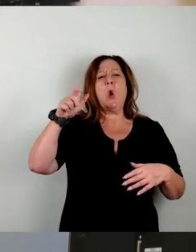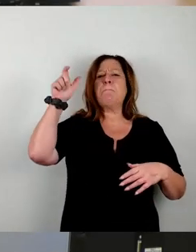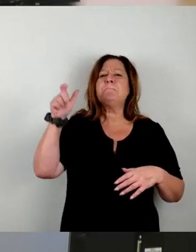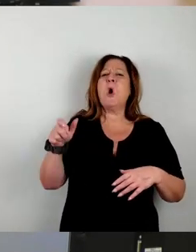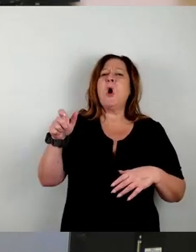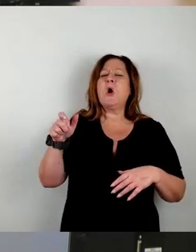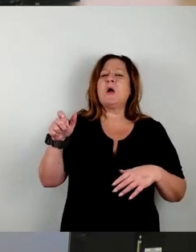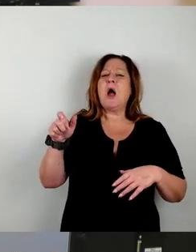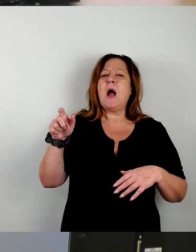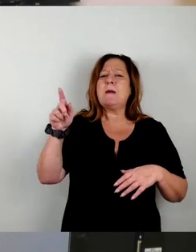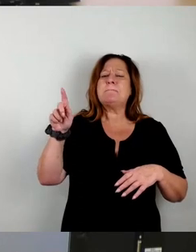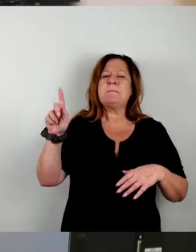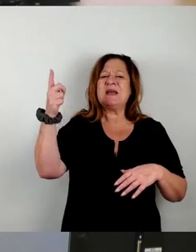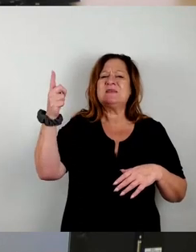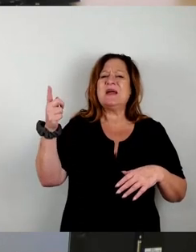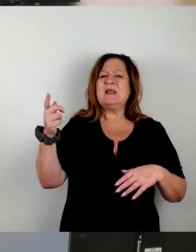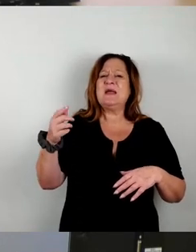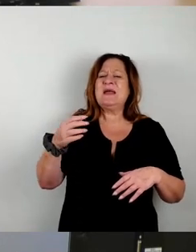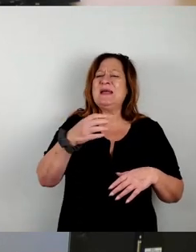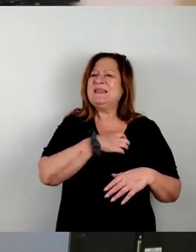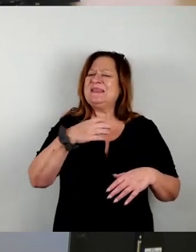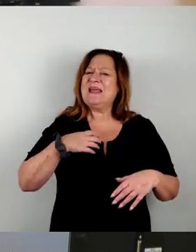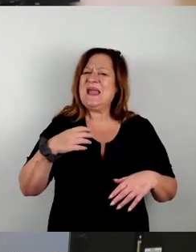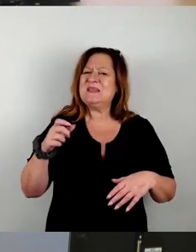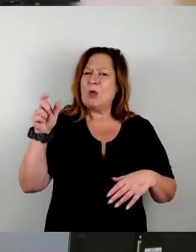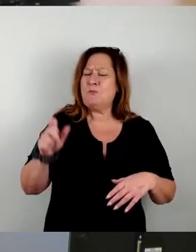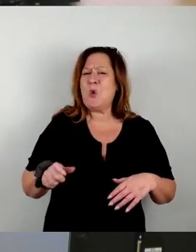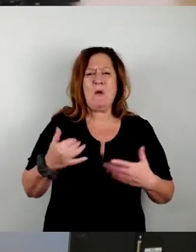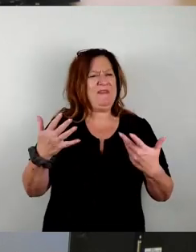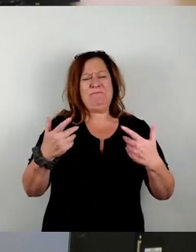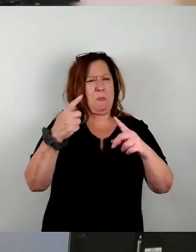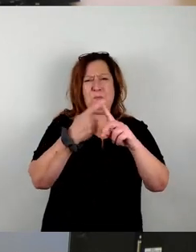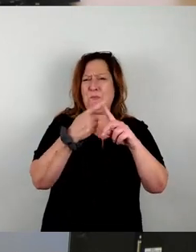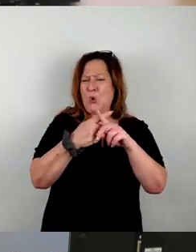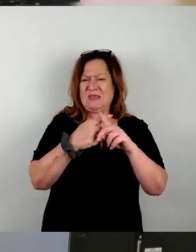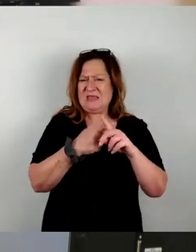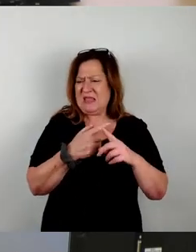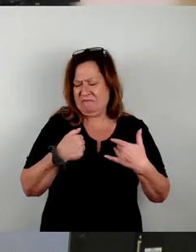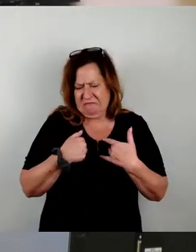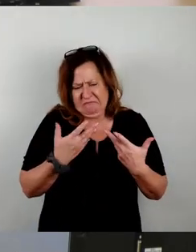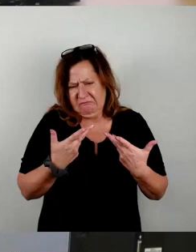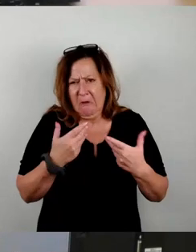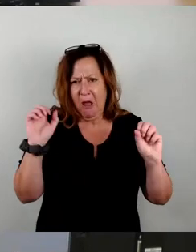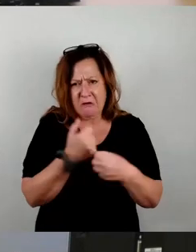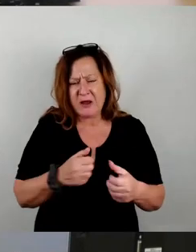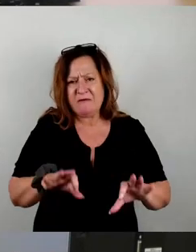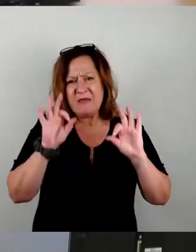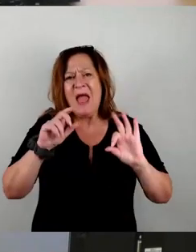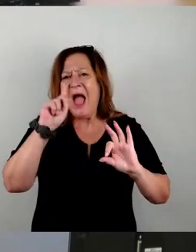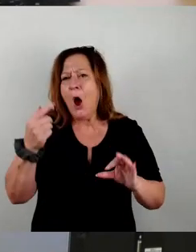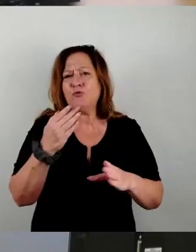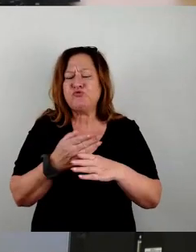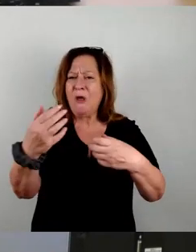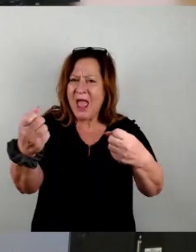auf die Dresdner Bürger stülpt oder für was ist das gut? Und wir haben uns erklären lassen müssen, dass sozusagen die